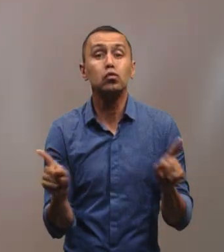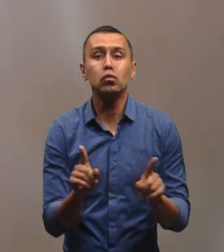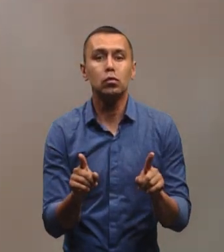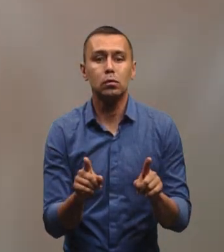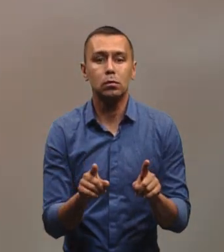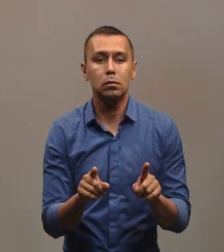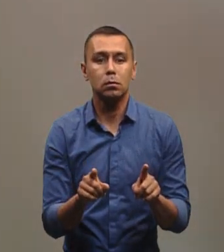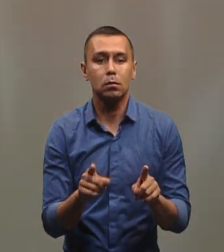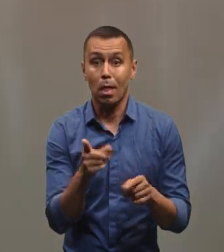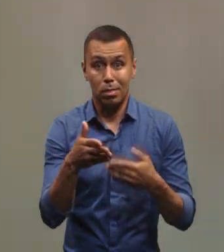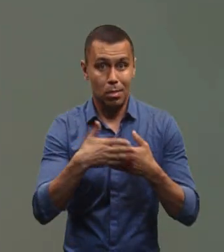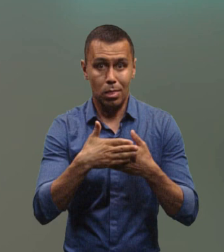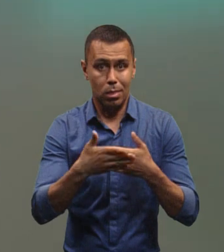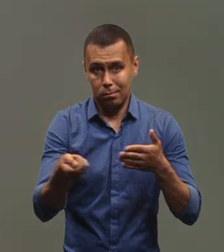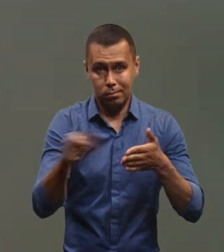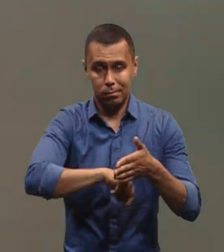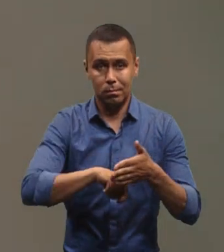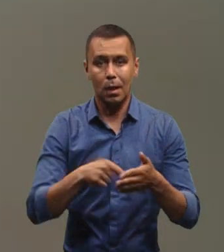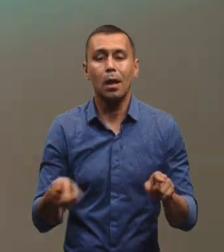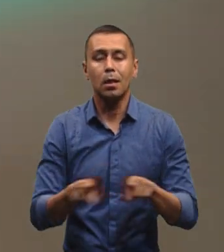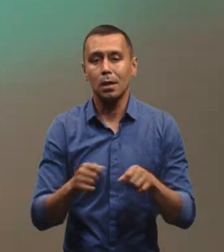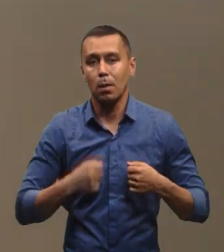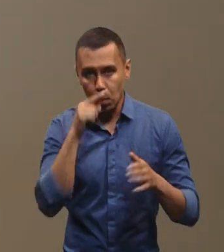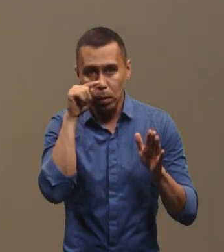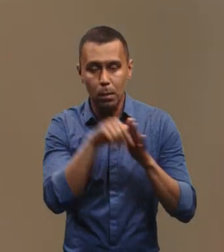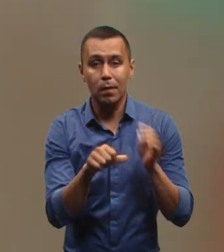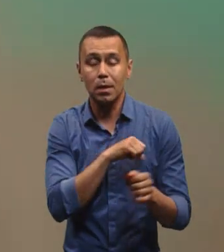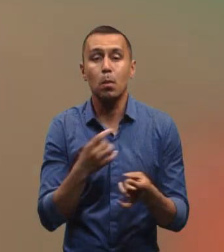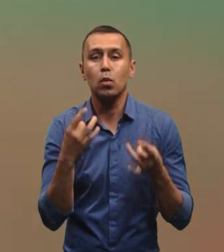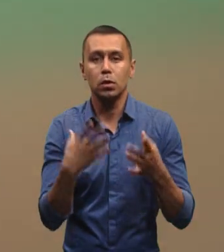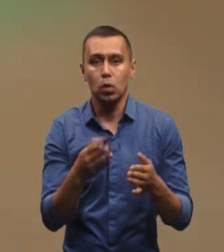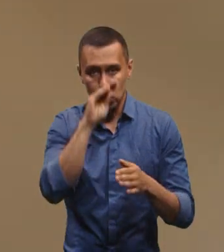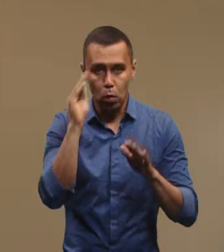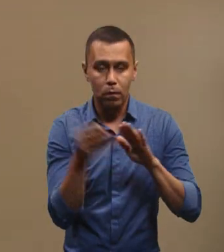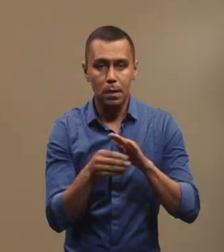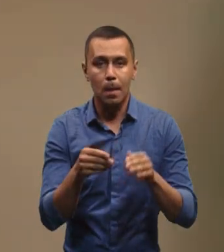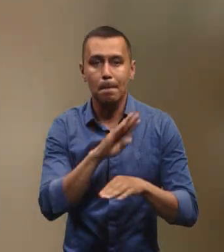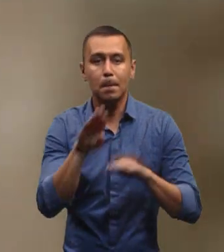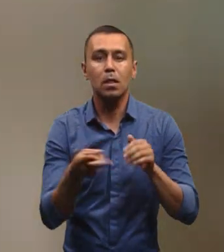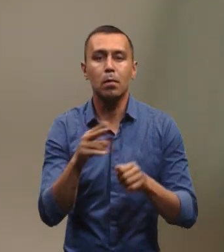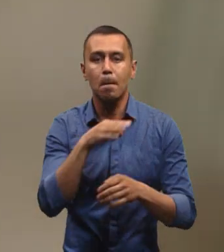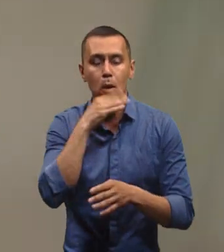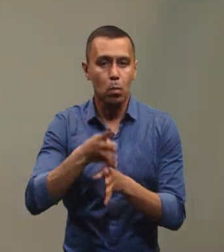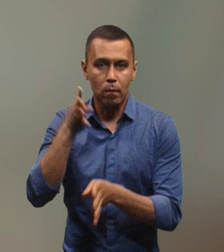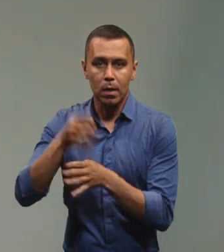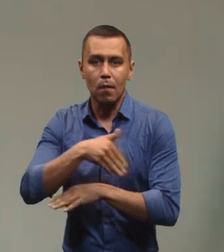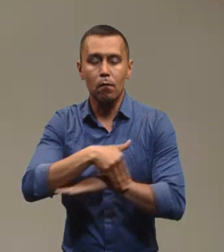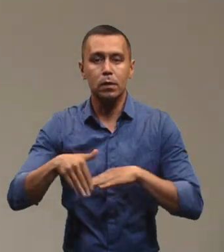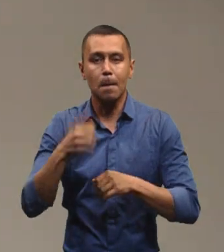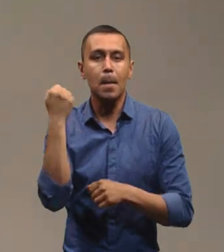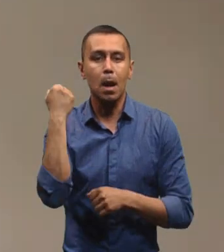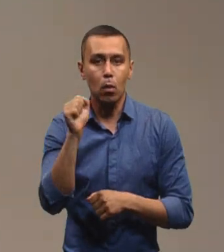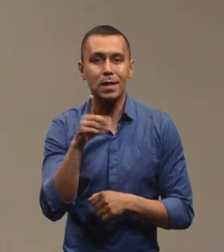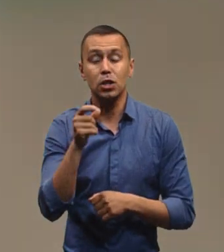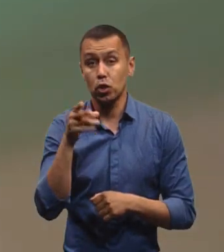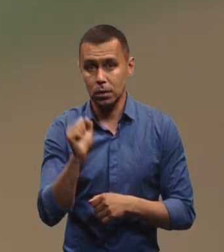колодочка, вона не відкривається. Так намагалися потрапити у найпростіші сховища під двома багатоповерхівками на вулицях Перемоги